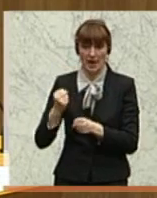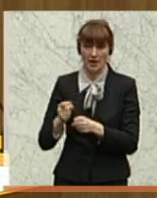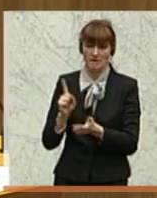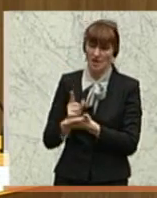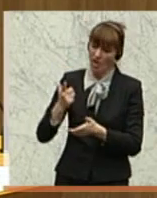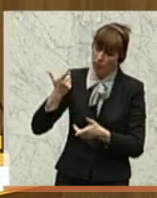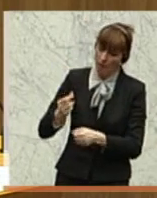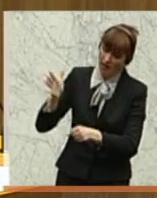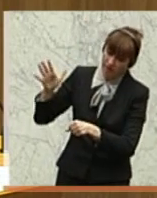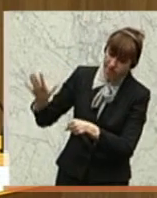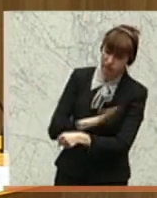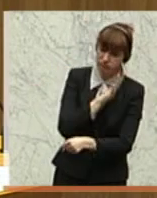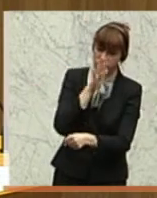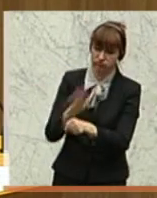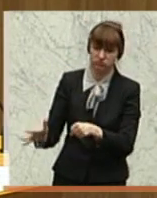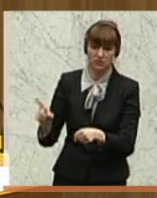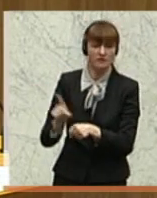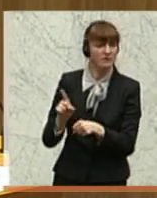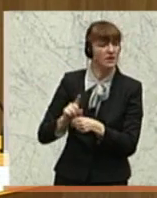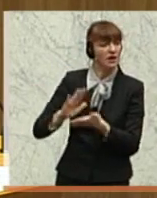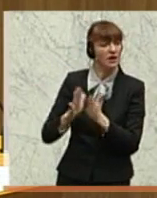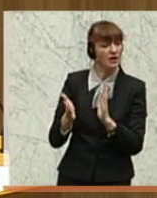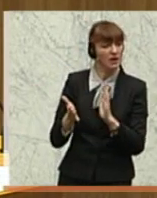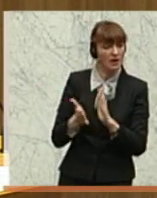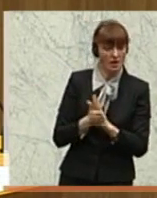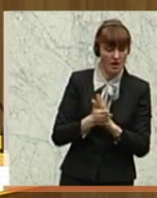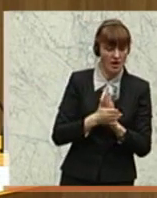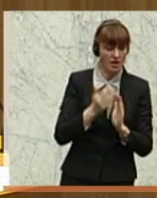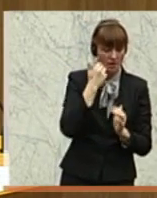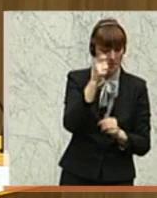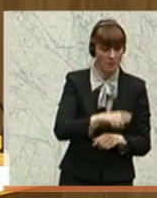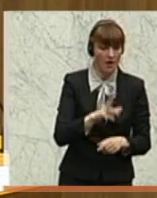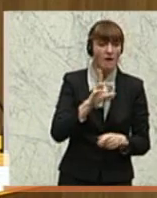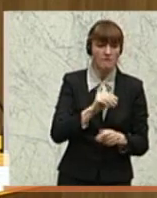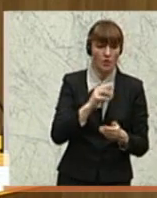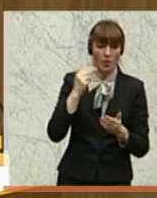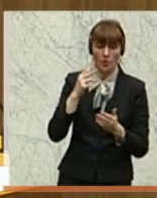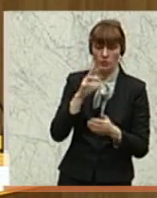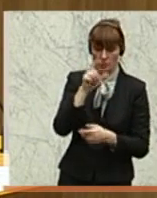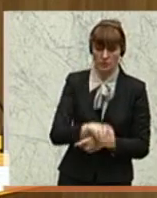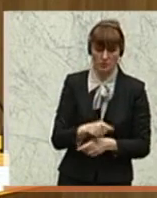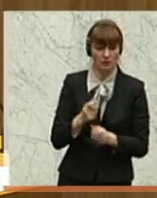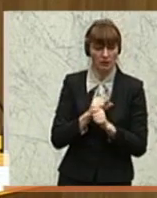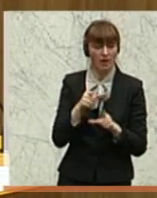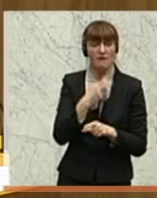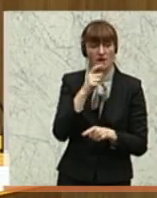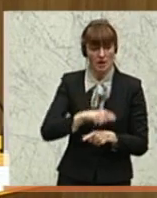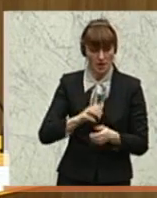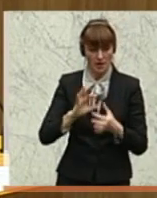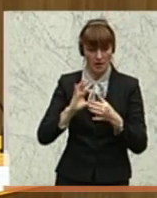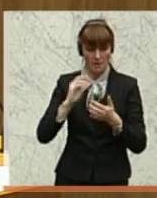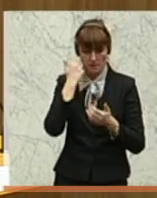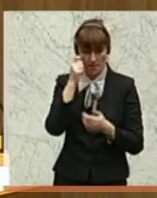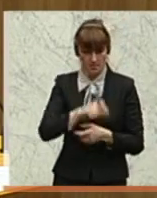Genialität des Ehegatten der Klägerin ist unbestritten. In Beziehungen, in welchen ein Ehegatte besonders